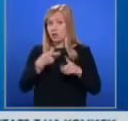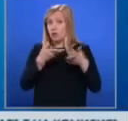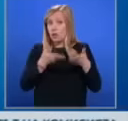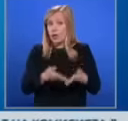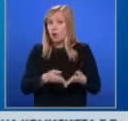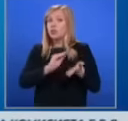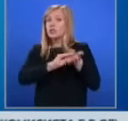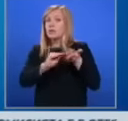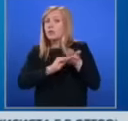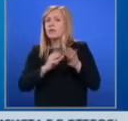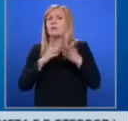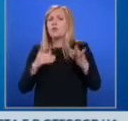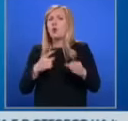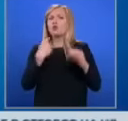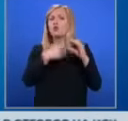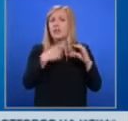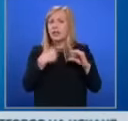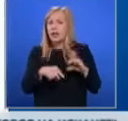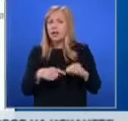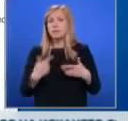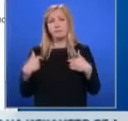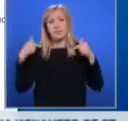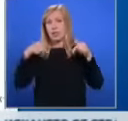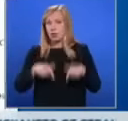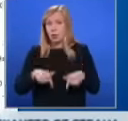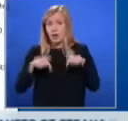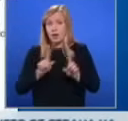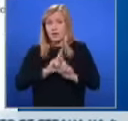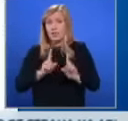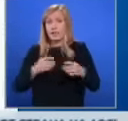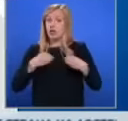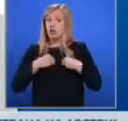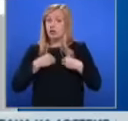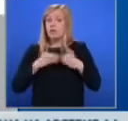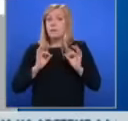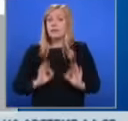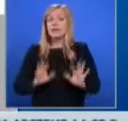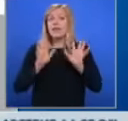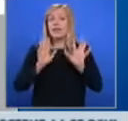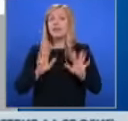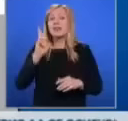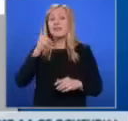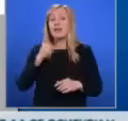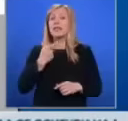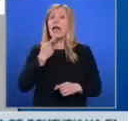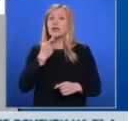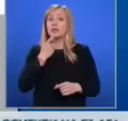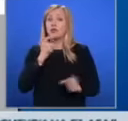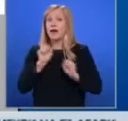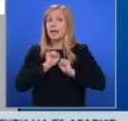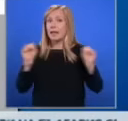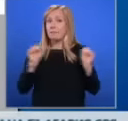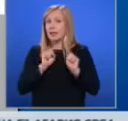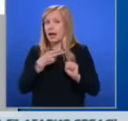подавани многократно сигнали. След този случай не се чувстваме сигурни в училищната среда на 9-та френска езикова гимназия. Докато не се